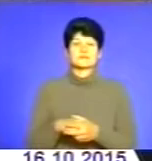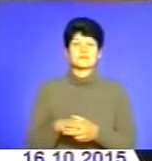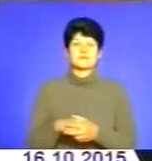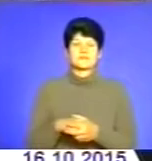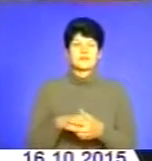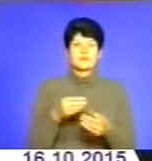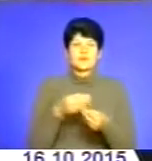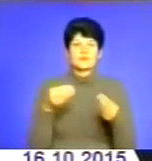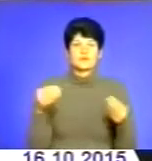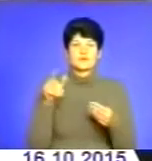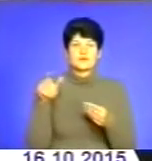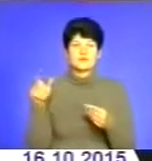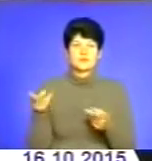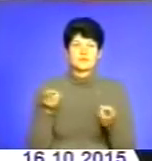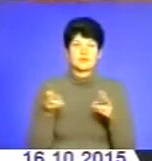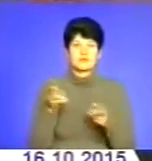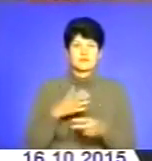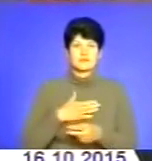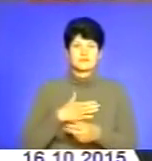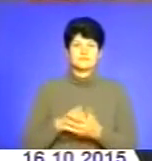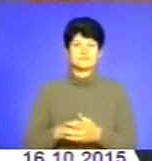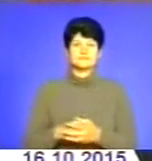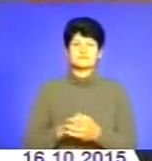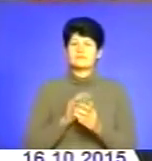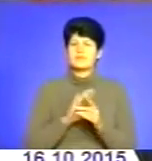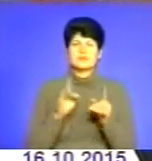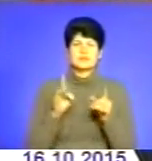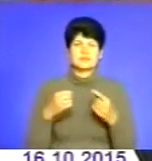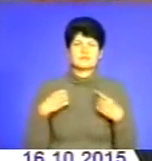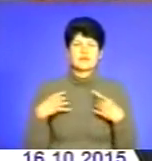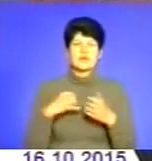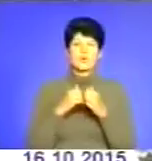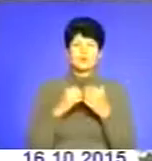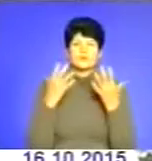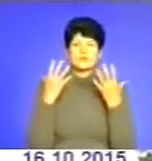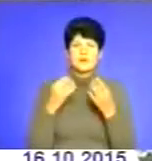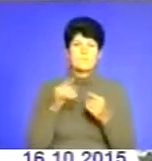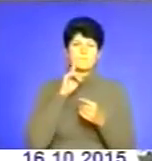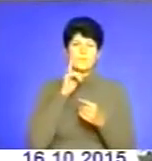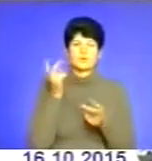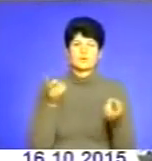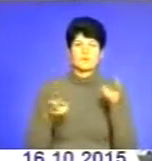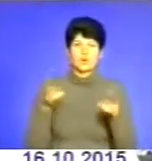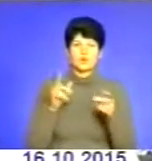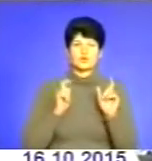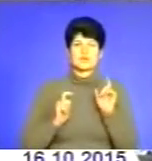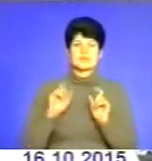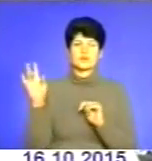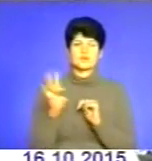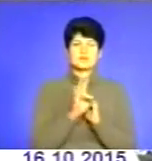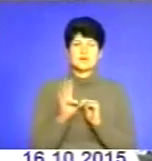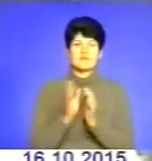пригощали людей, прихожанів наших. Не лише у свято, а й кожного дня молодь приходить до студентської церкви.